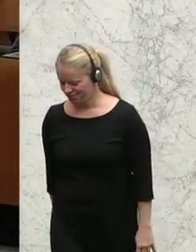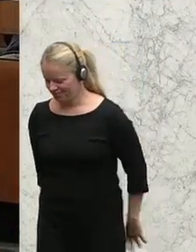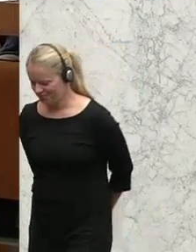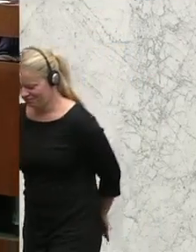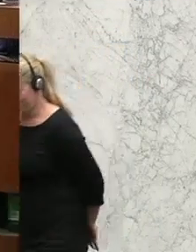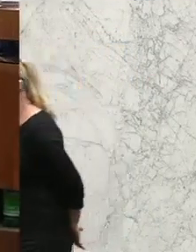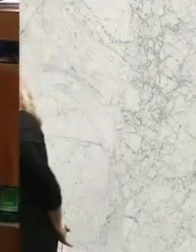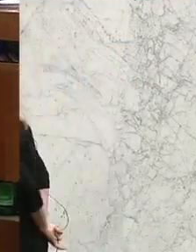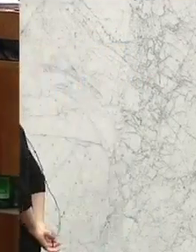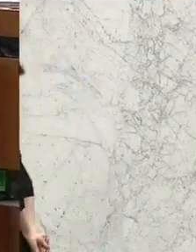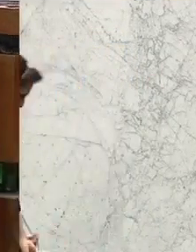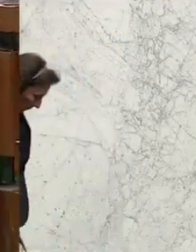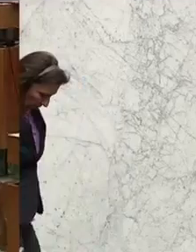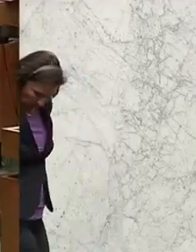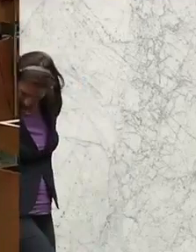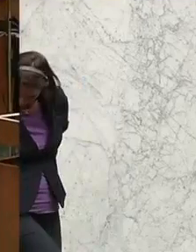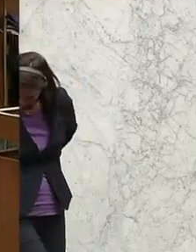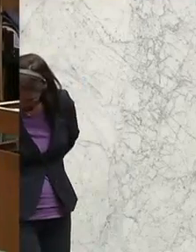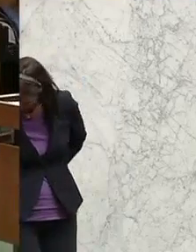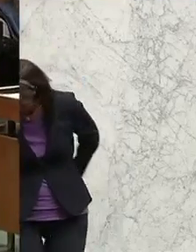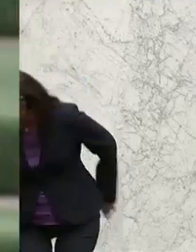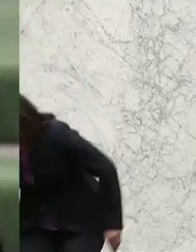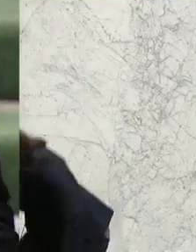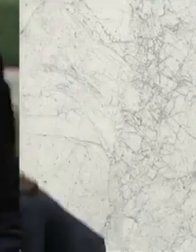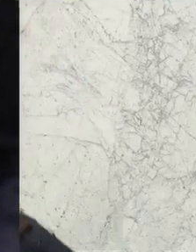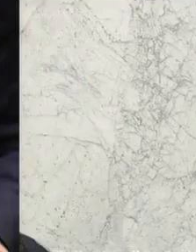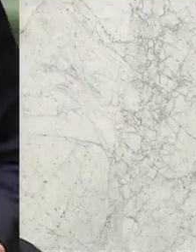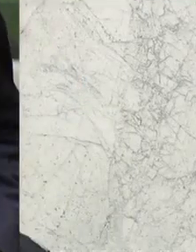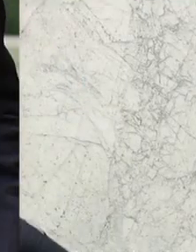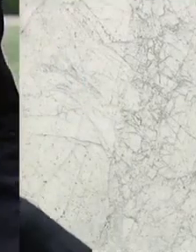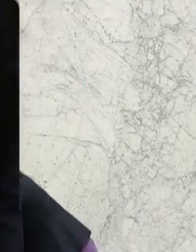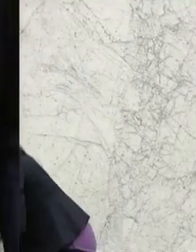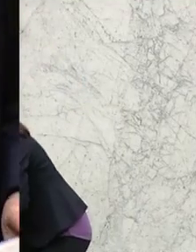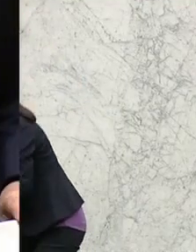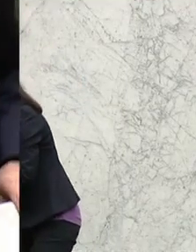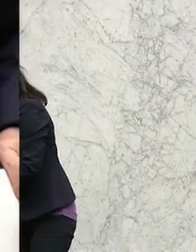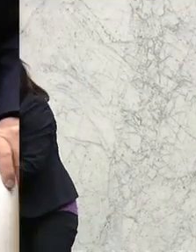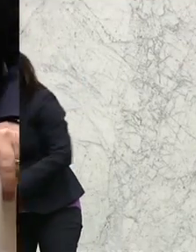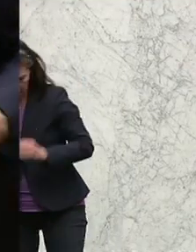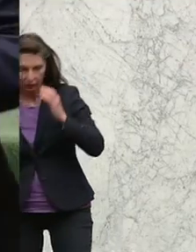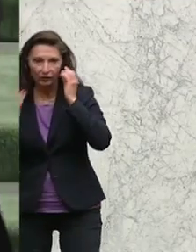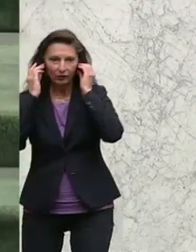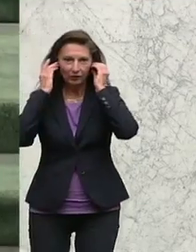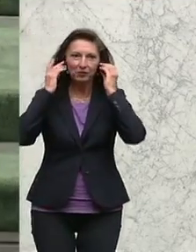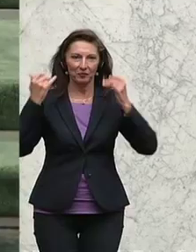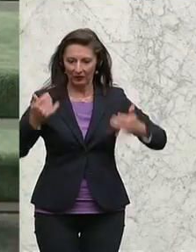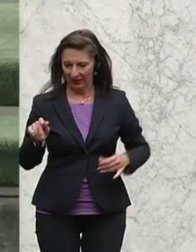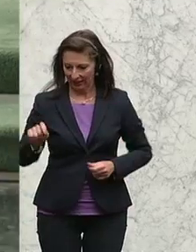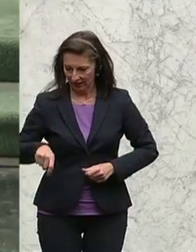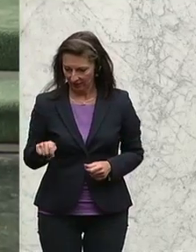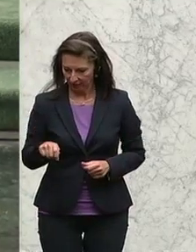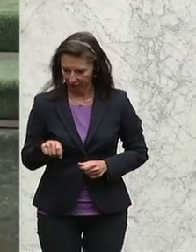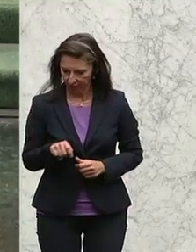Kulturidentität und die müsse gewahrt bleiben. Eine Zerschlagung des ORF ist gleichbedeutend mit einem Schlag ins Gesicht des